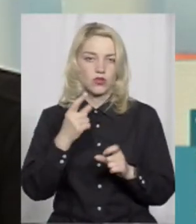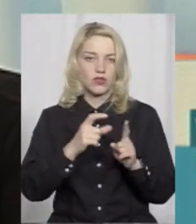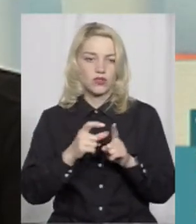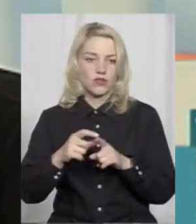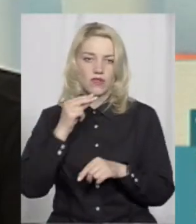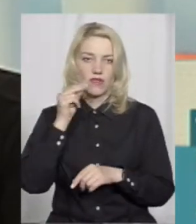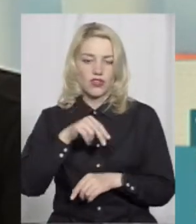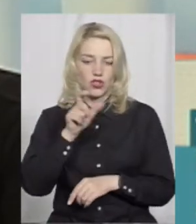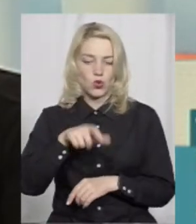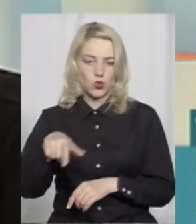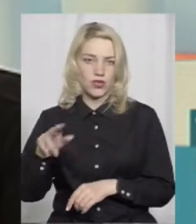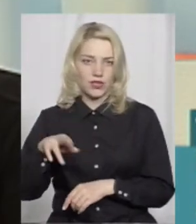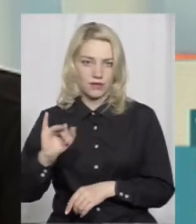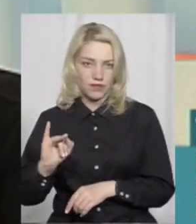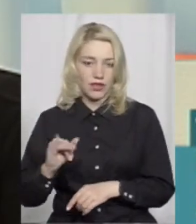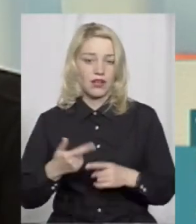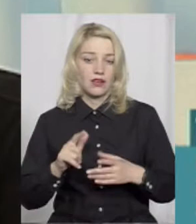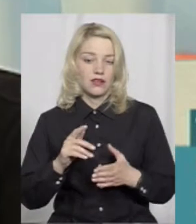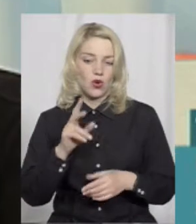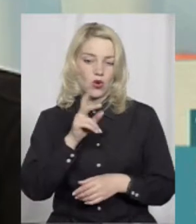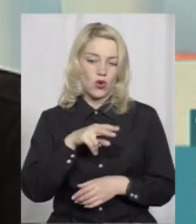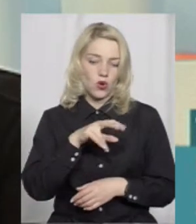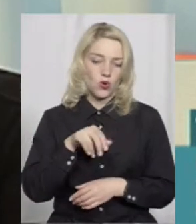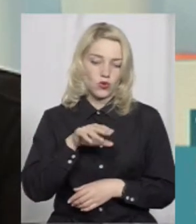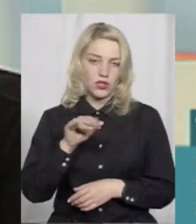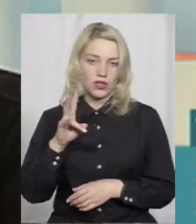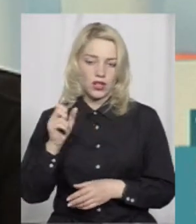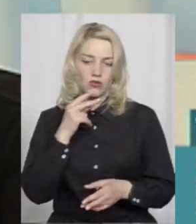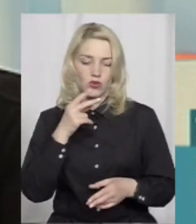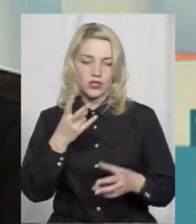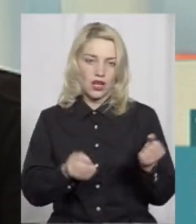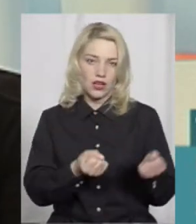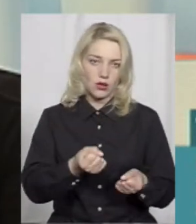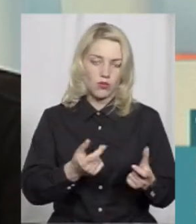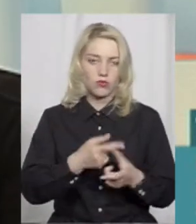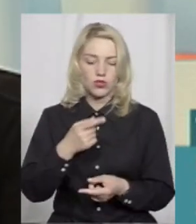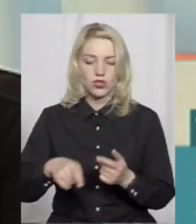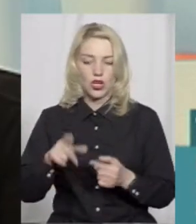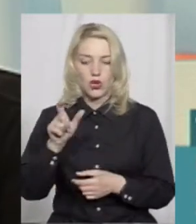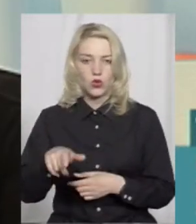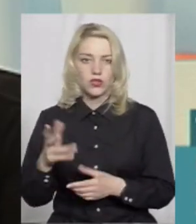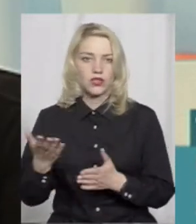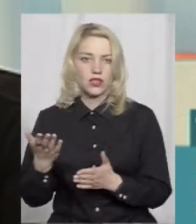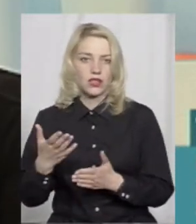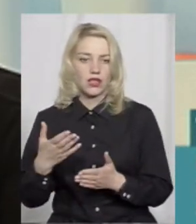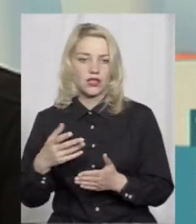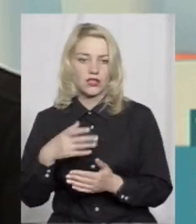словом. Винні люди. Чи це людина, яка за кермом автомобіля, чи це людина, яка своїм